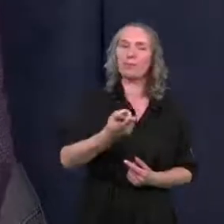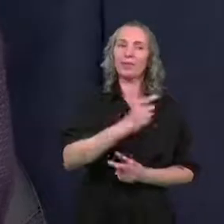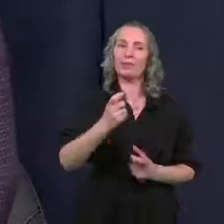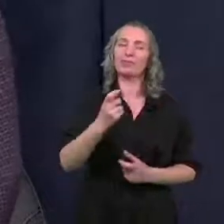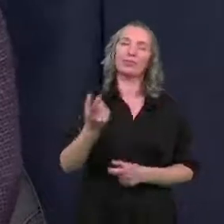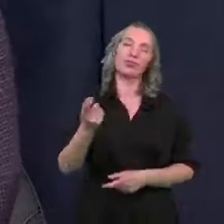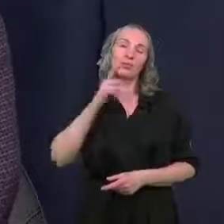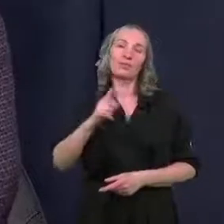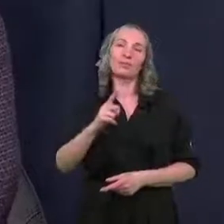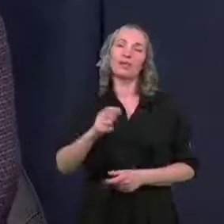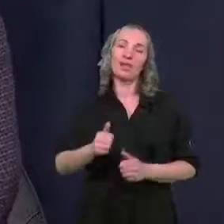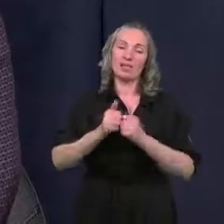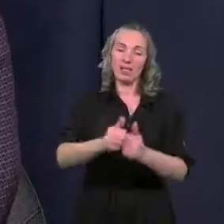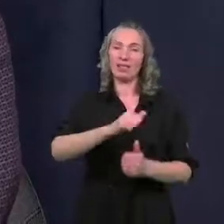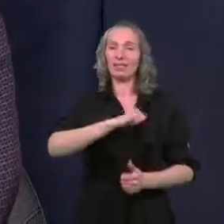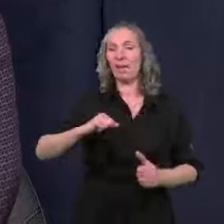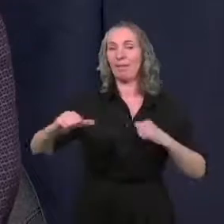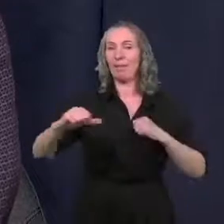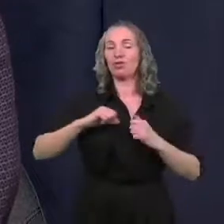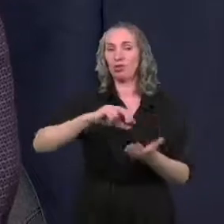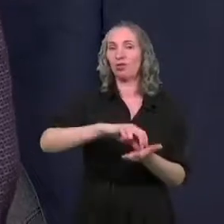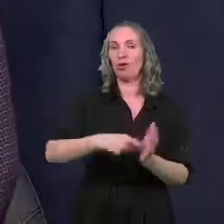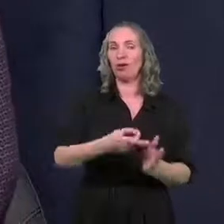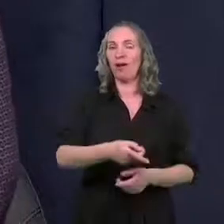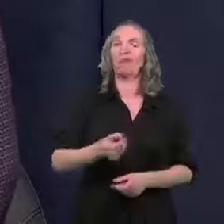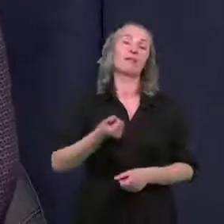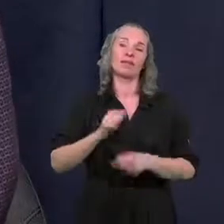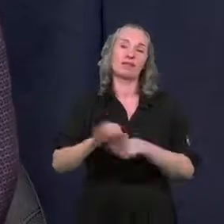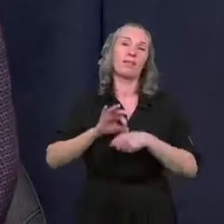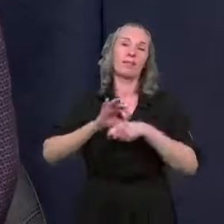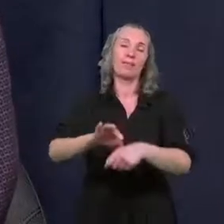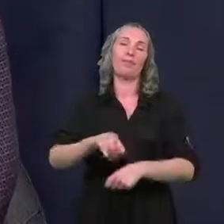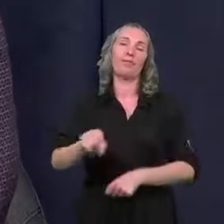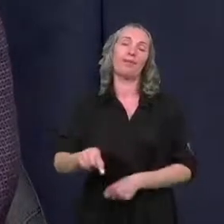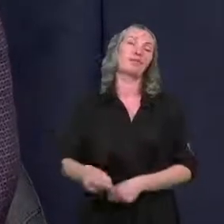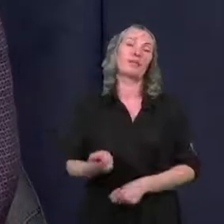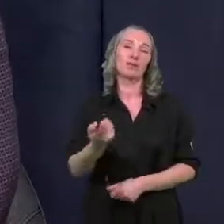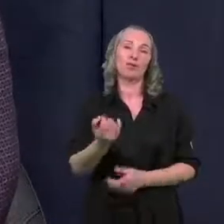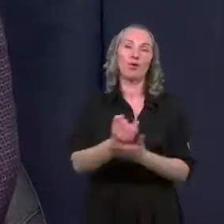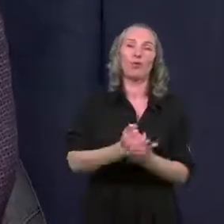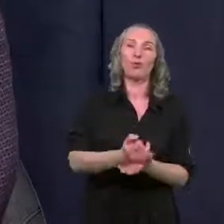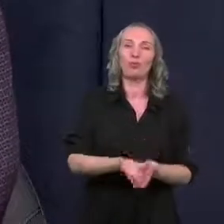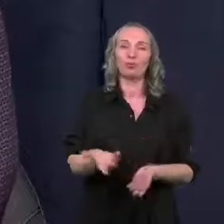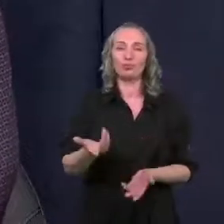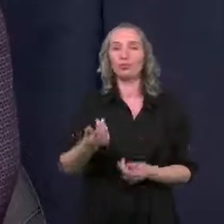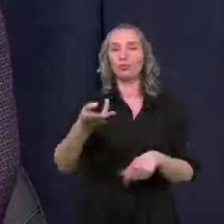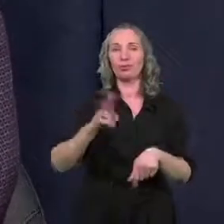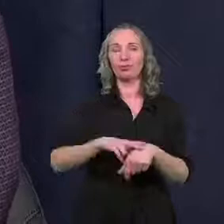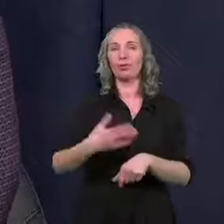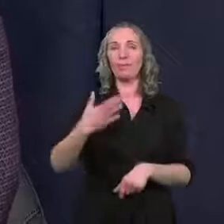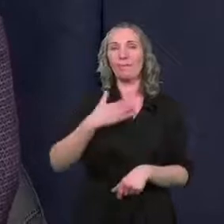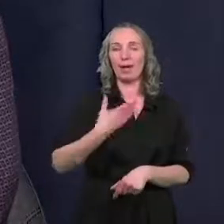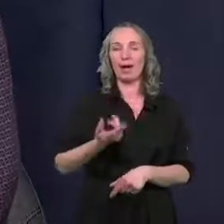rzeczywiście zadaniem samorządu lokalnego jest prowadzenie tego typu usług, które mają